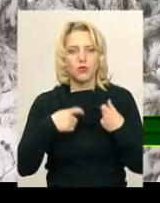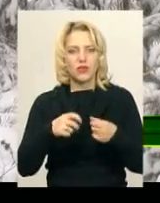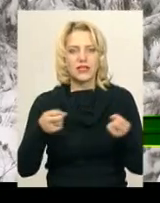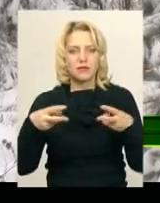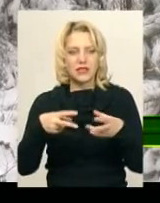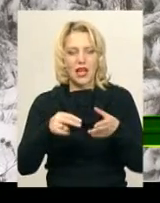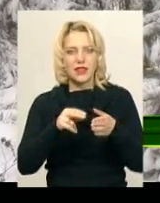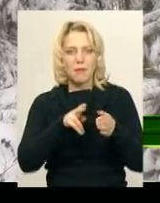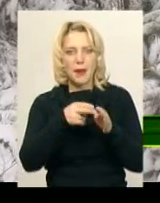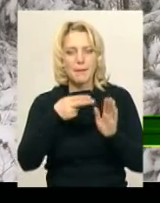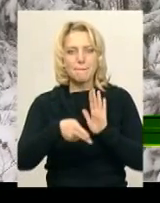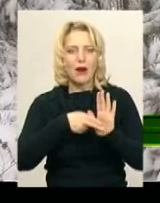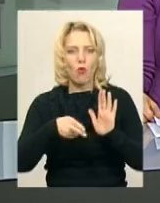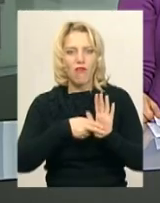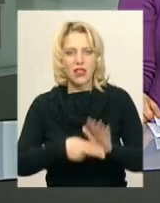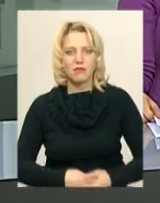маркувальними засобами.